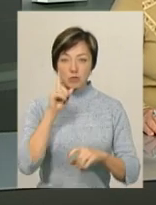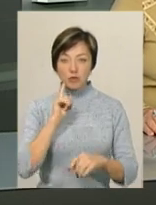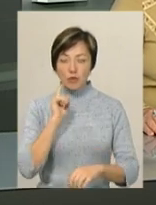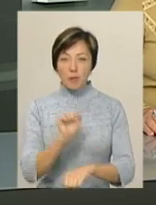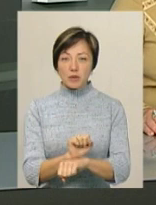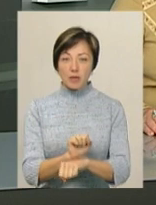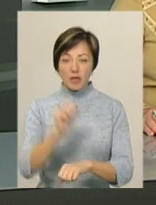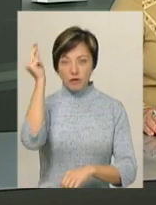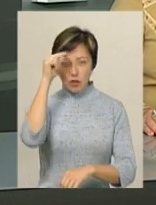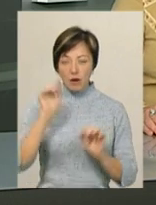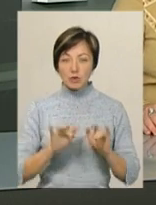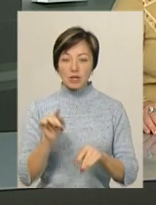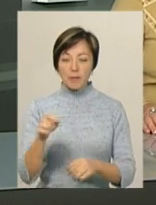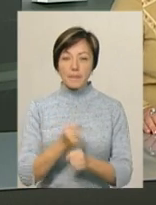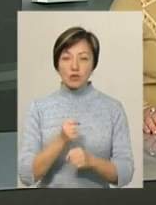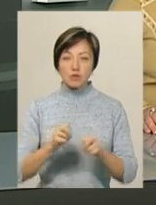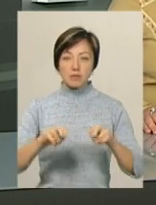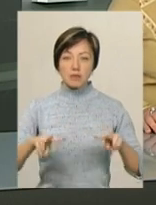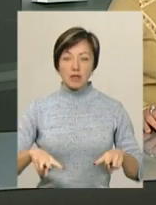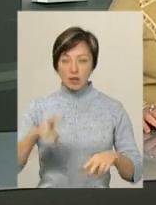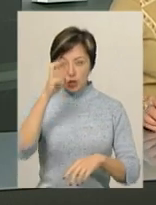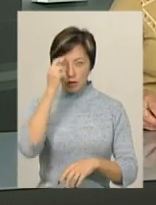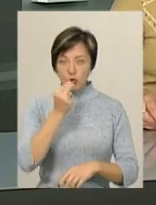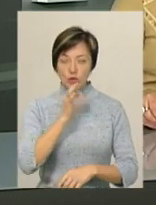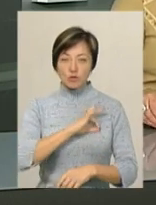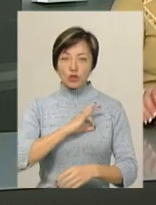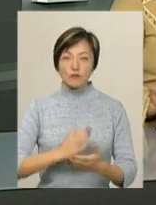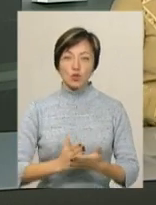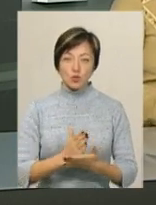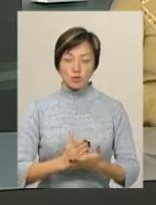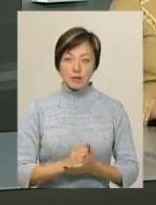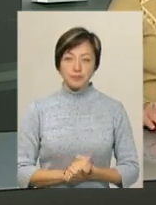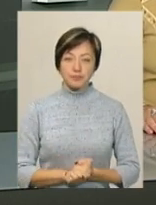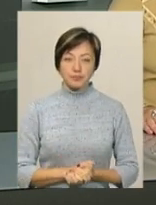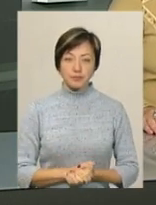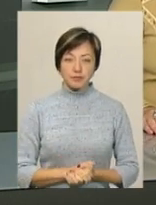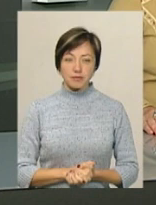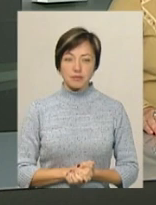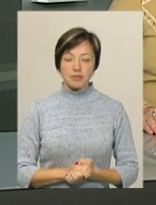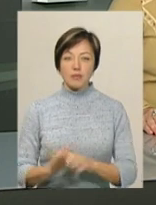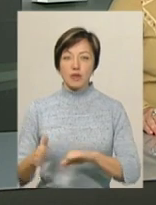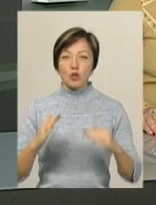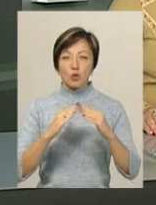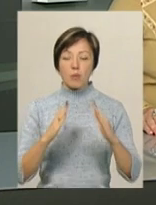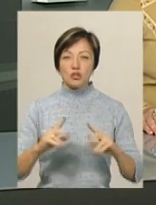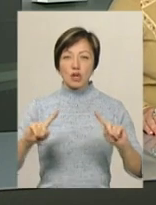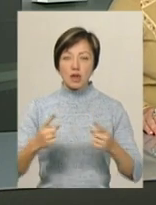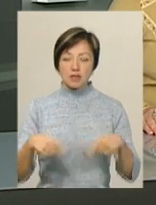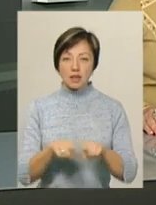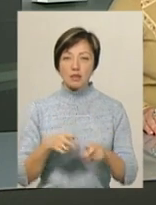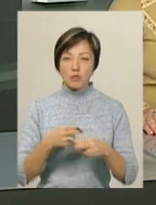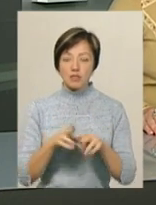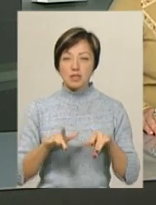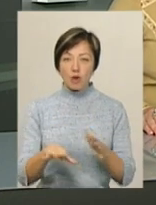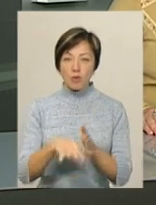призупинили навчальний процес. Там працюють фахівці Держпродспоживслужби. Домашній арешт. Такий запобіжний